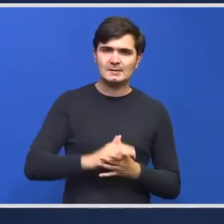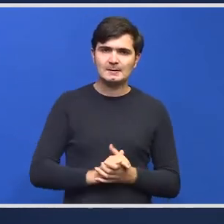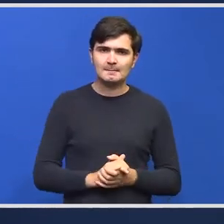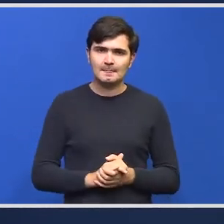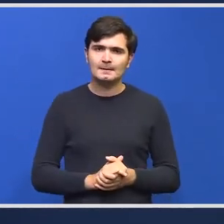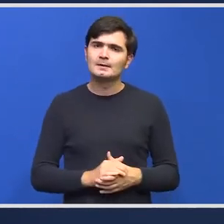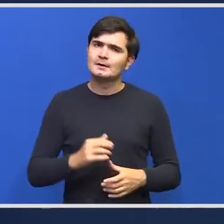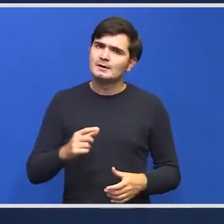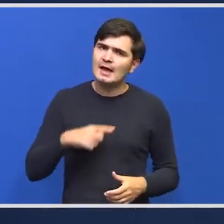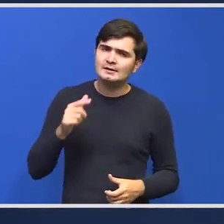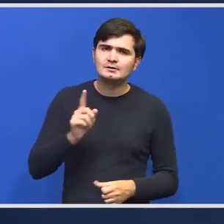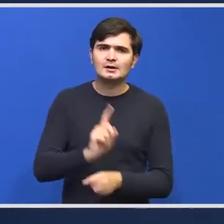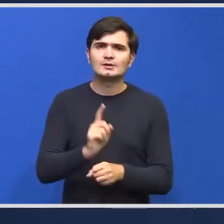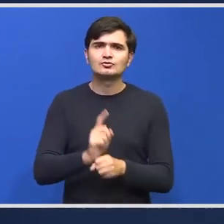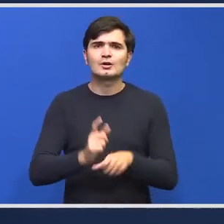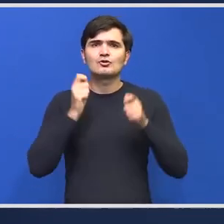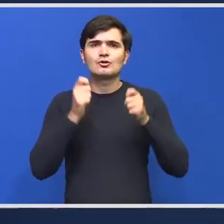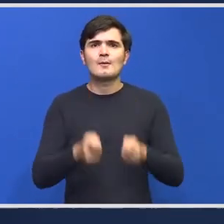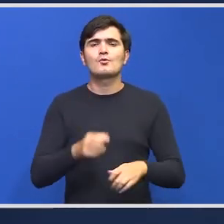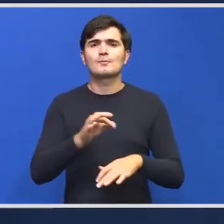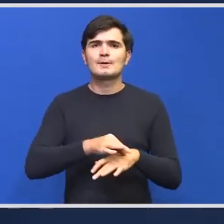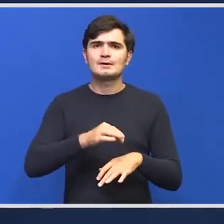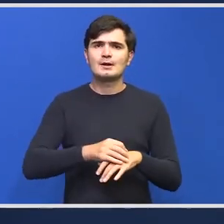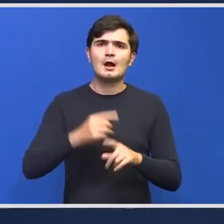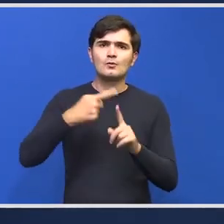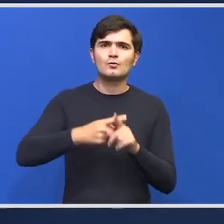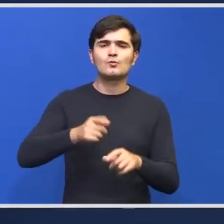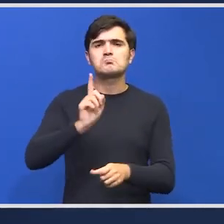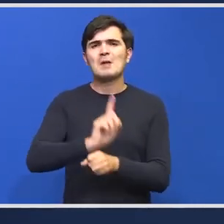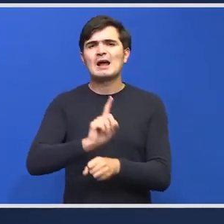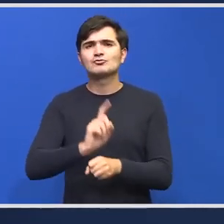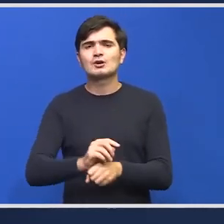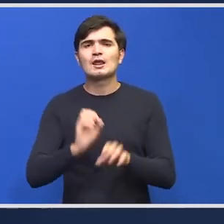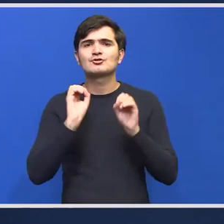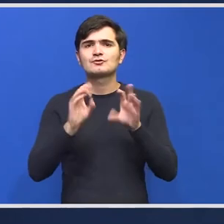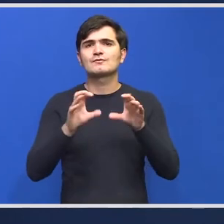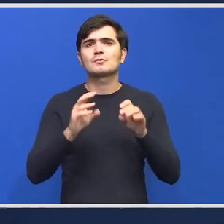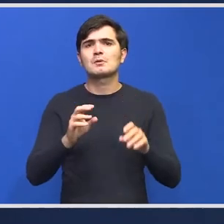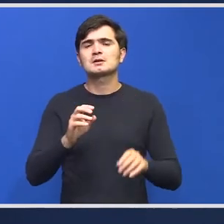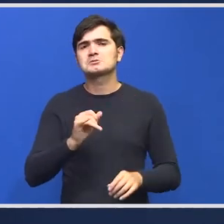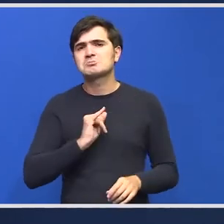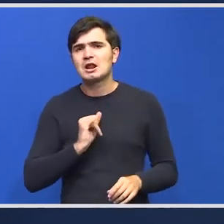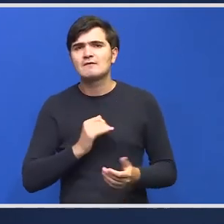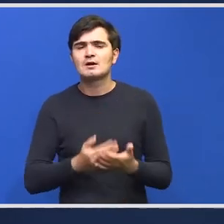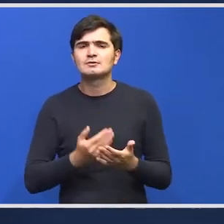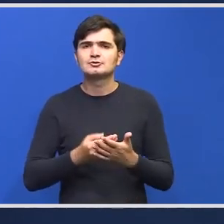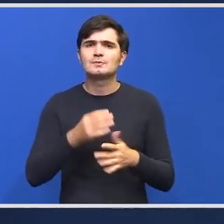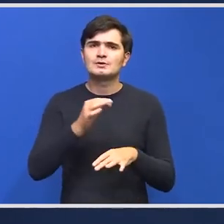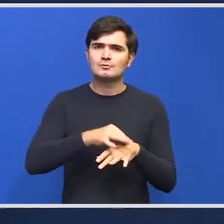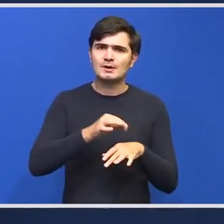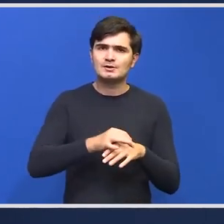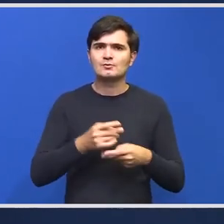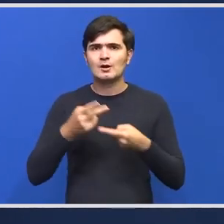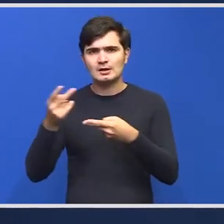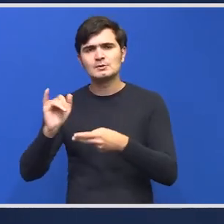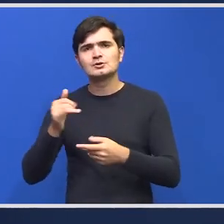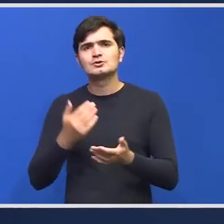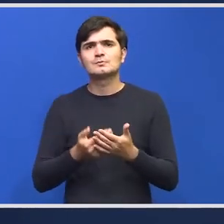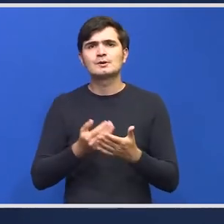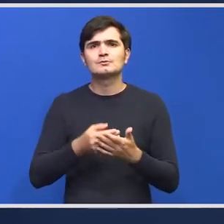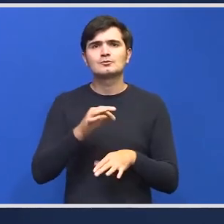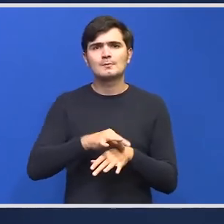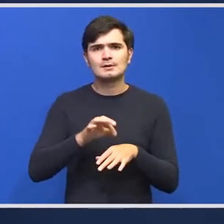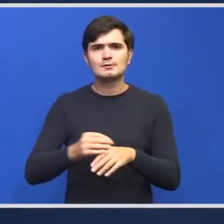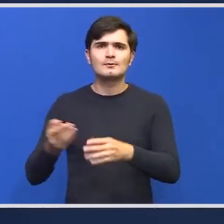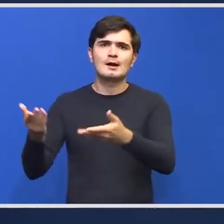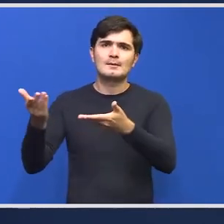există același raport medical cu aceleași informații relevante și pentru medicul care trimite și pentru medicul care